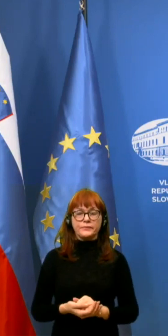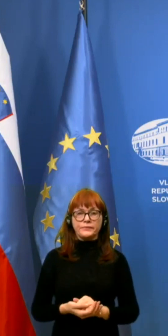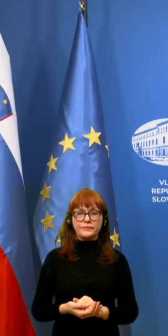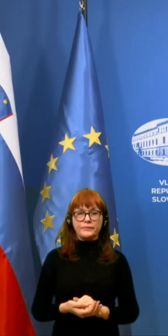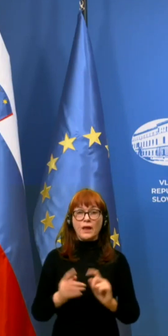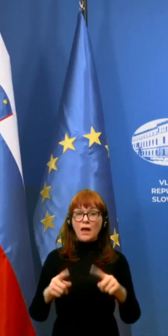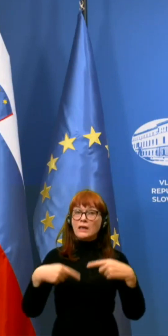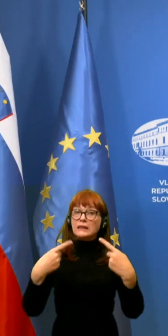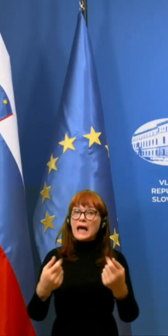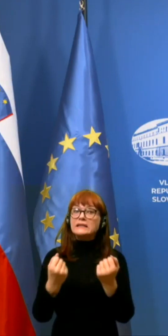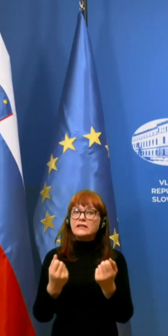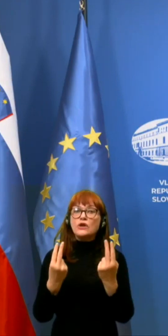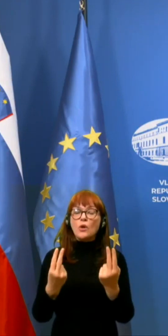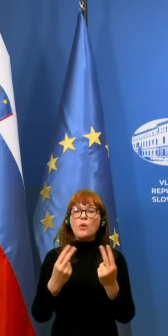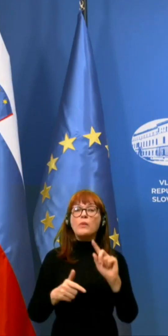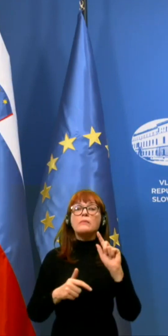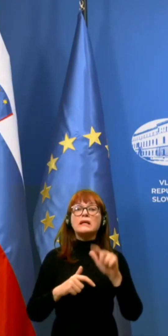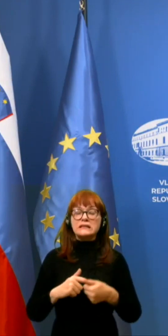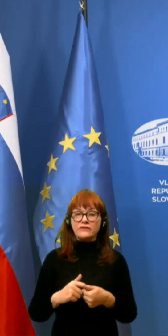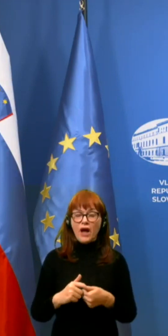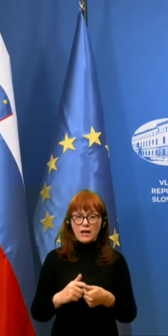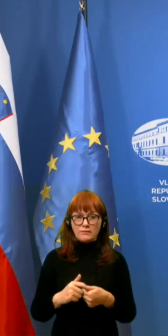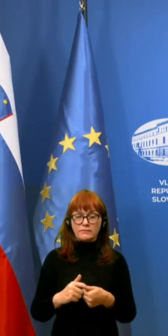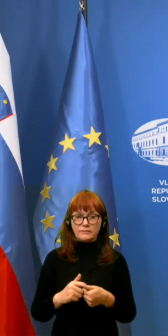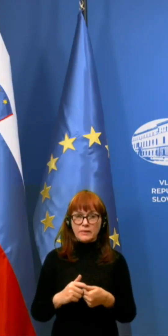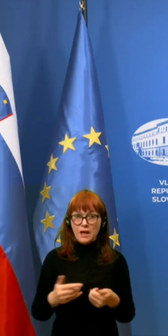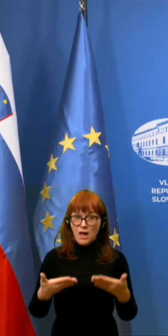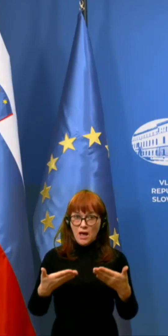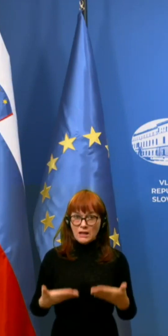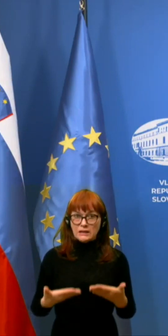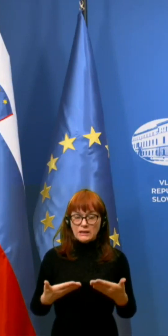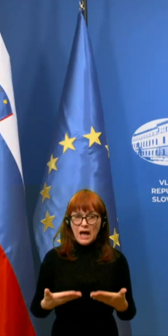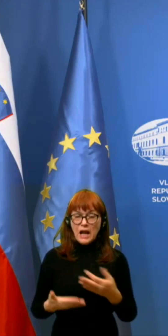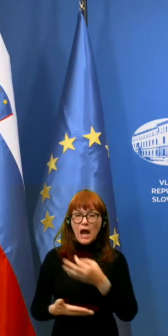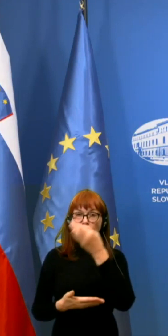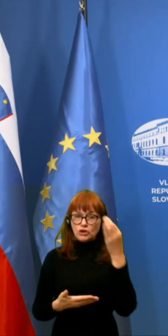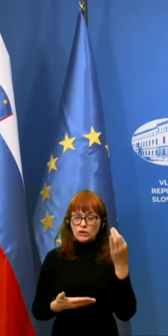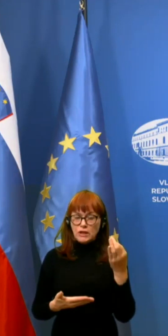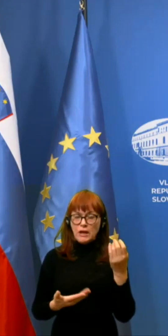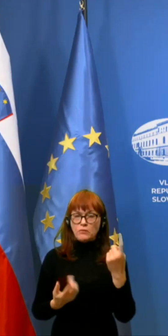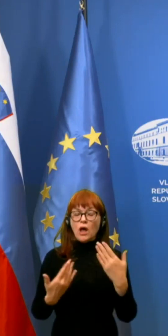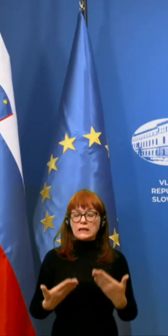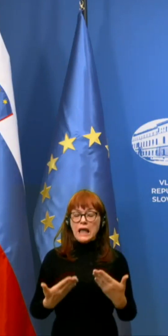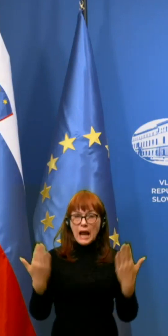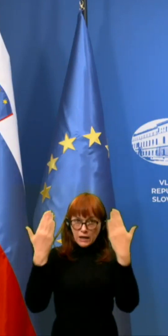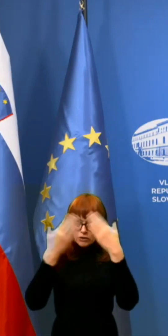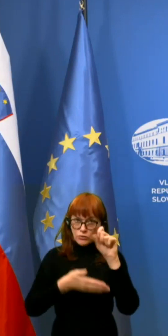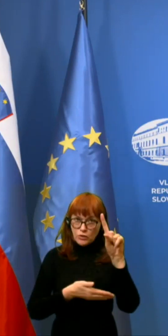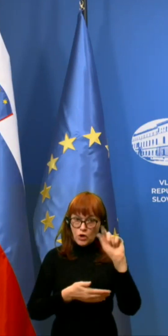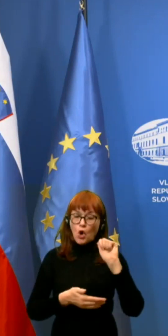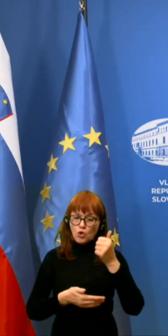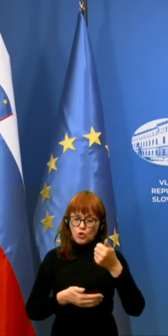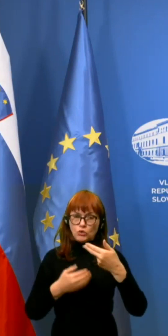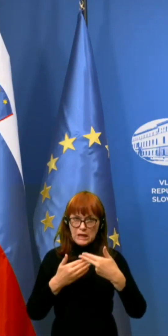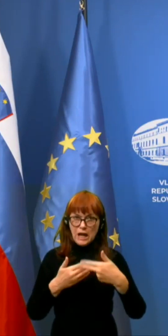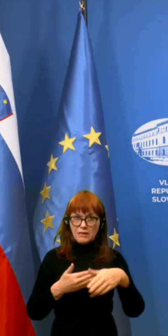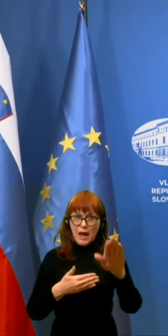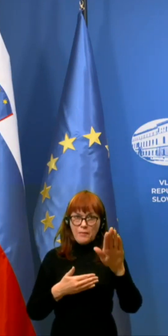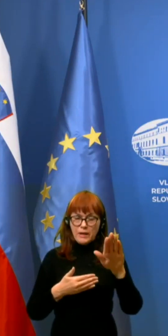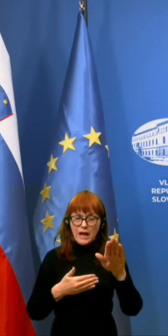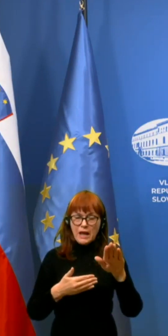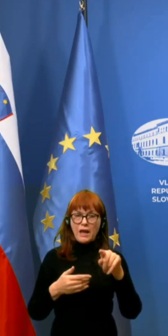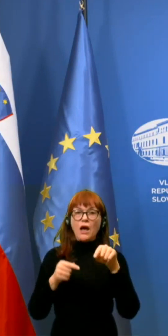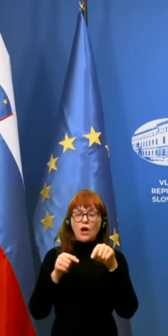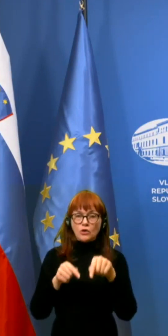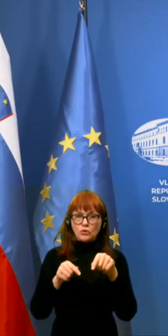Naslednja zelo pomembna stvar, ki je z današnjim dnem, oziroma danes od polnoči, torej od jutri dalje, pa